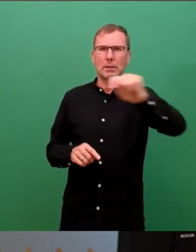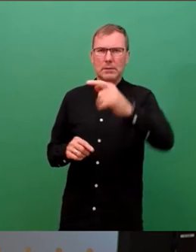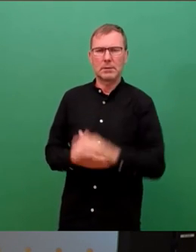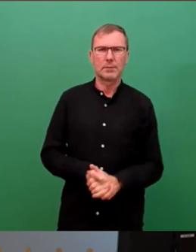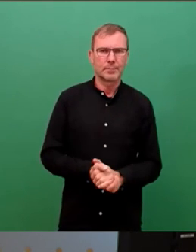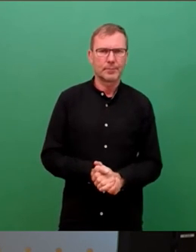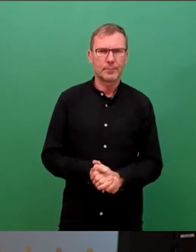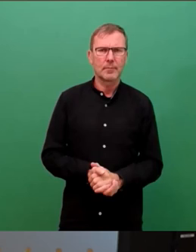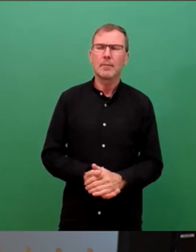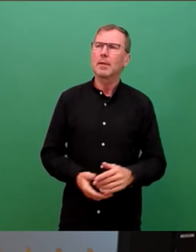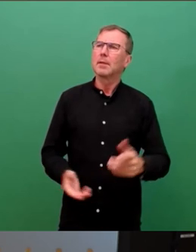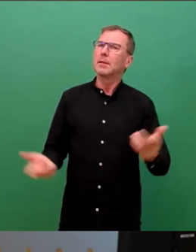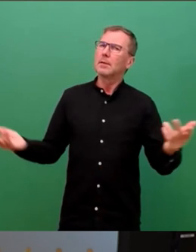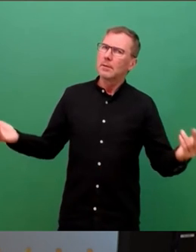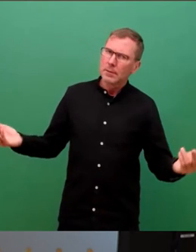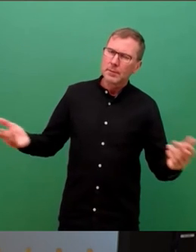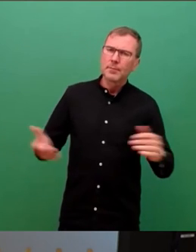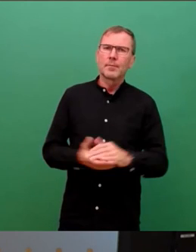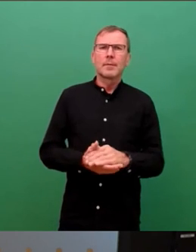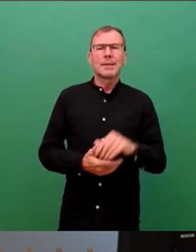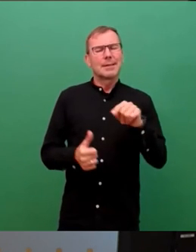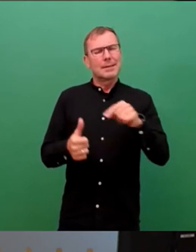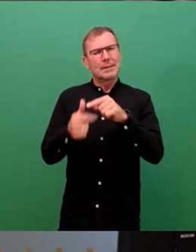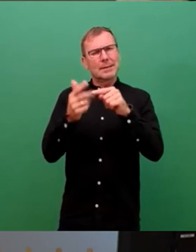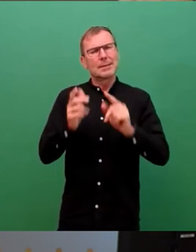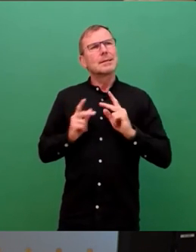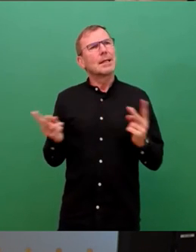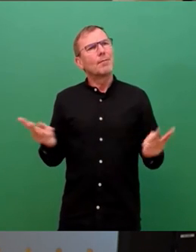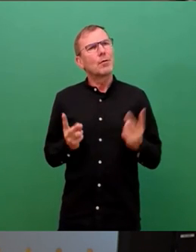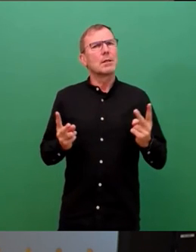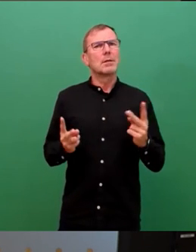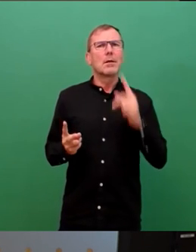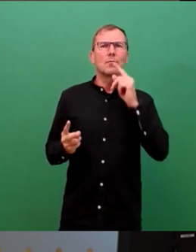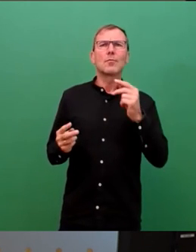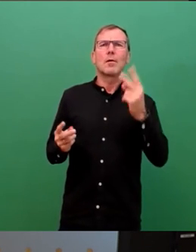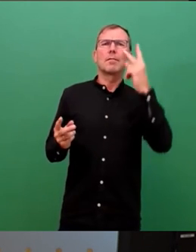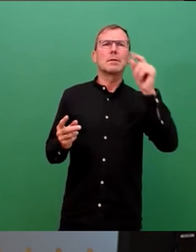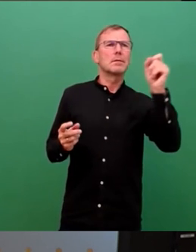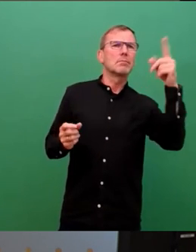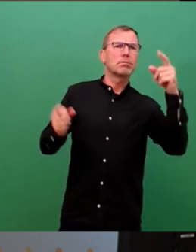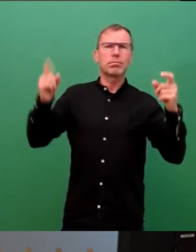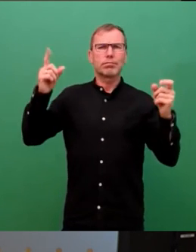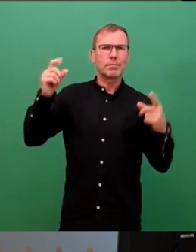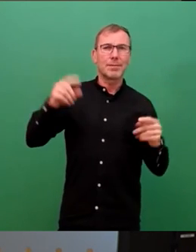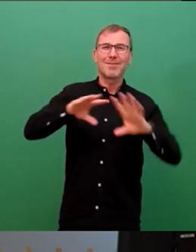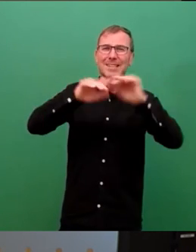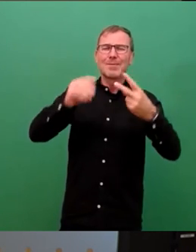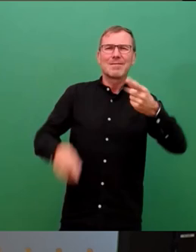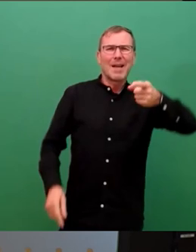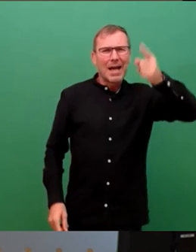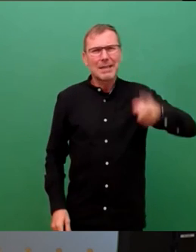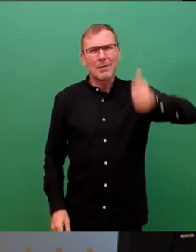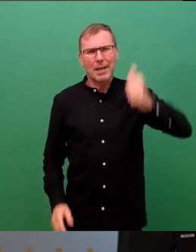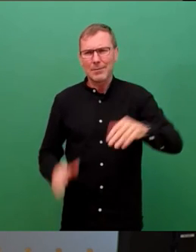Verehrte Stadträtinnen und Stadträte, Dies sind selbstverständlich nur Schlaglichter auf einer 2.100 Seiten